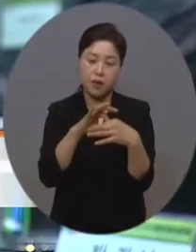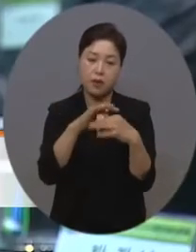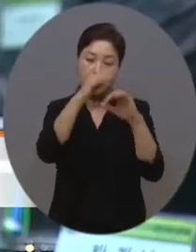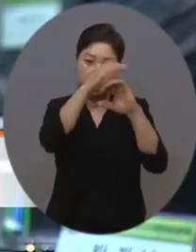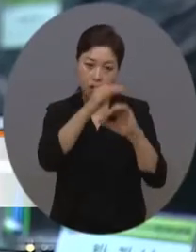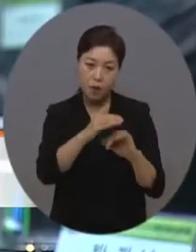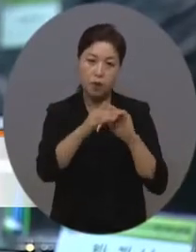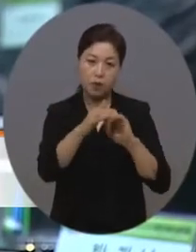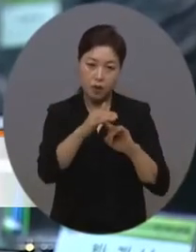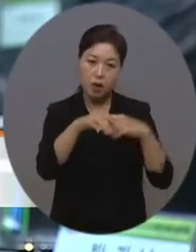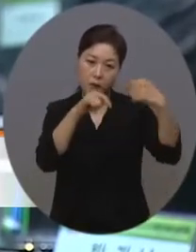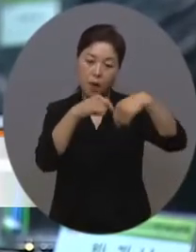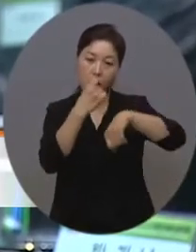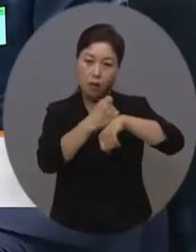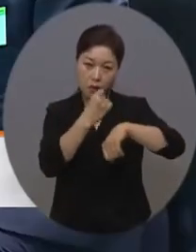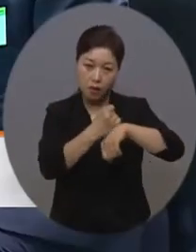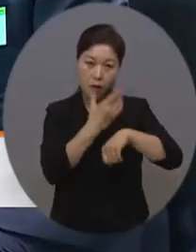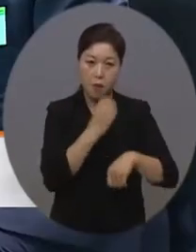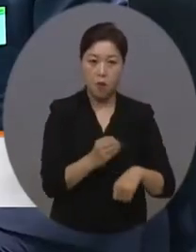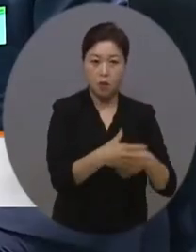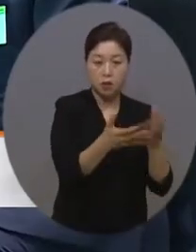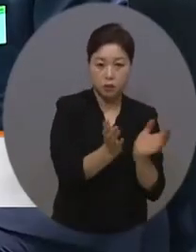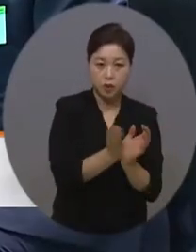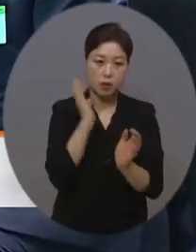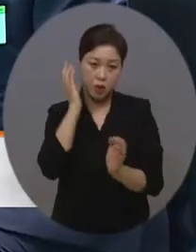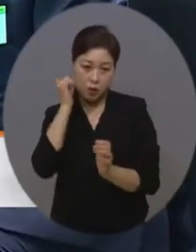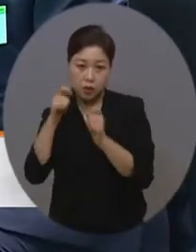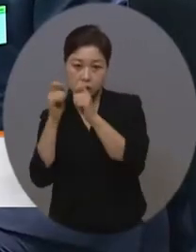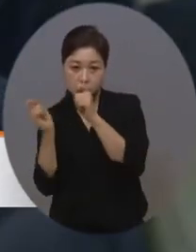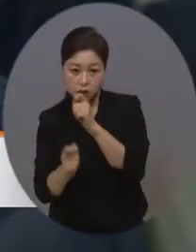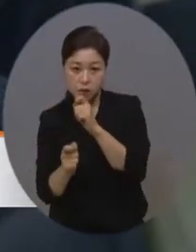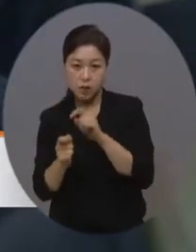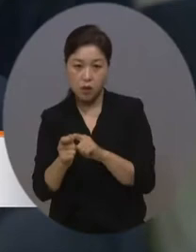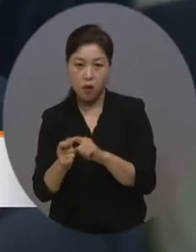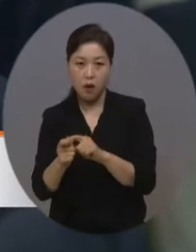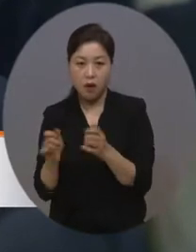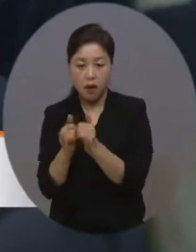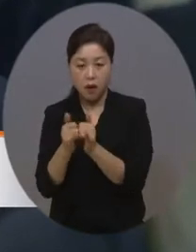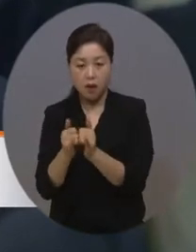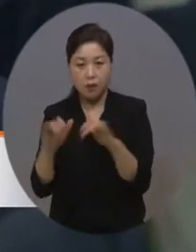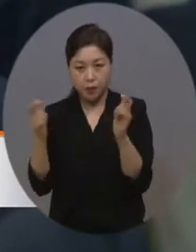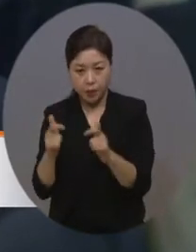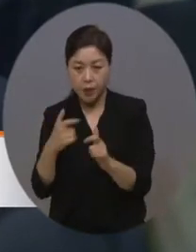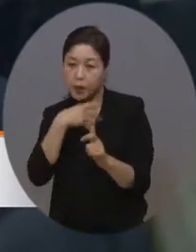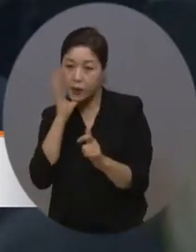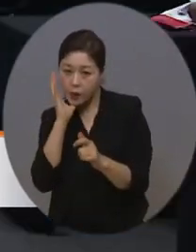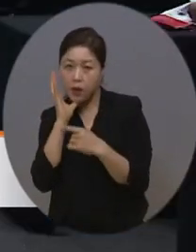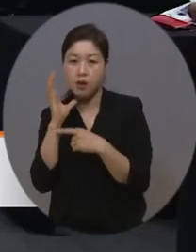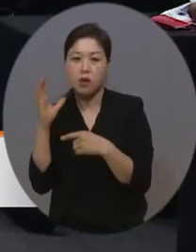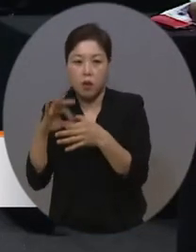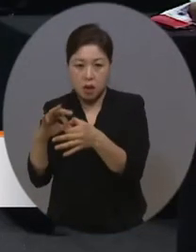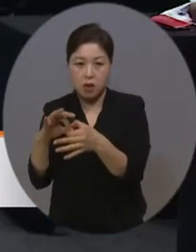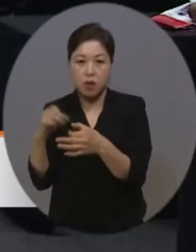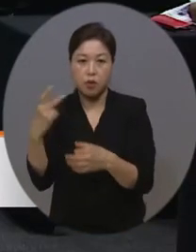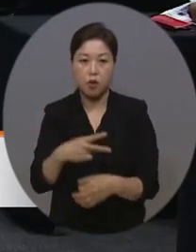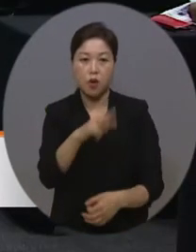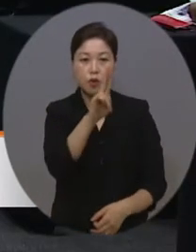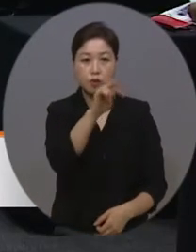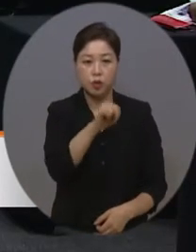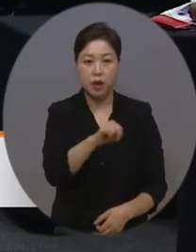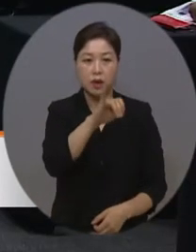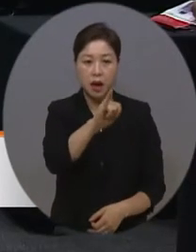대통령직속 저출산고령사회위원회, IPPF, UNFPA 등 국내외